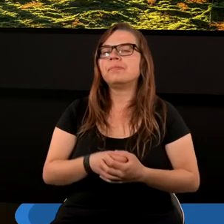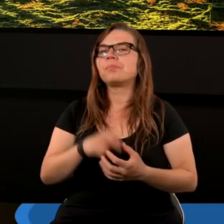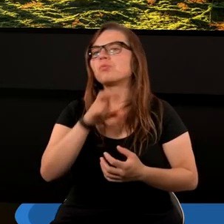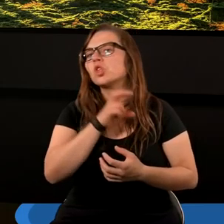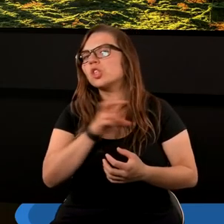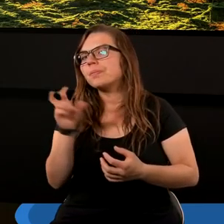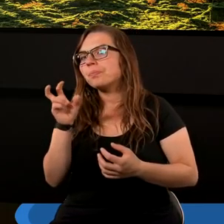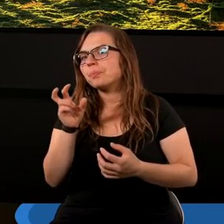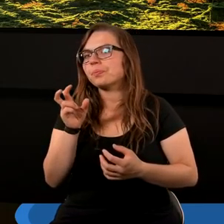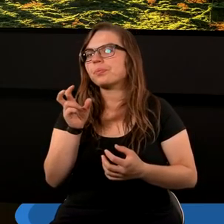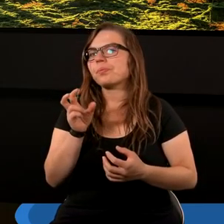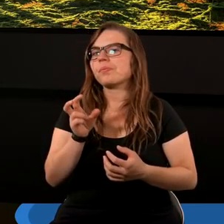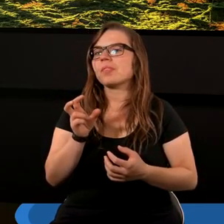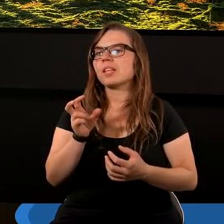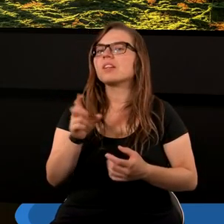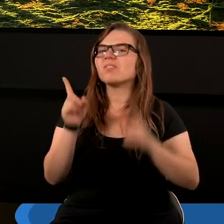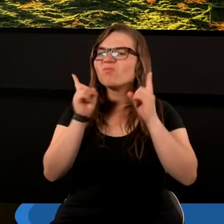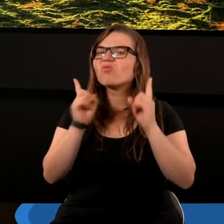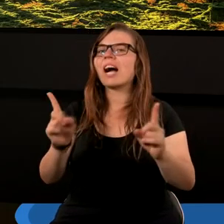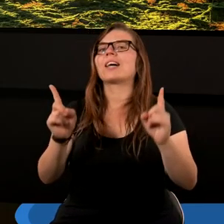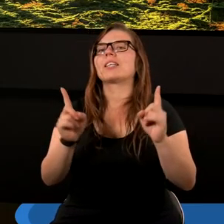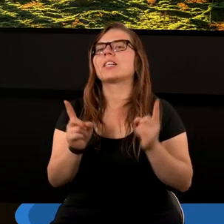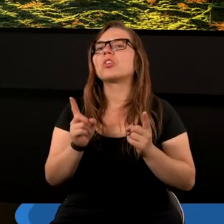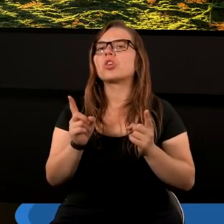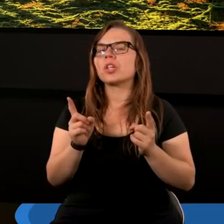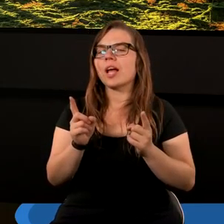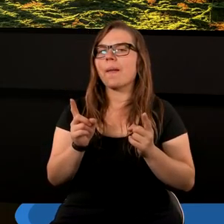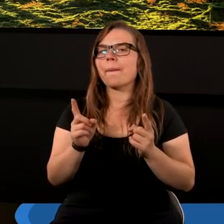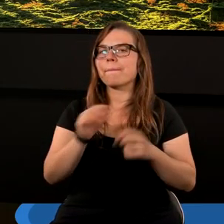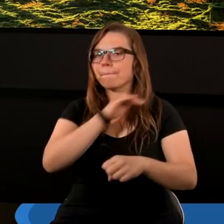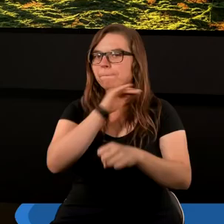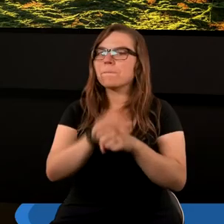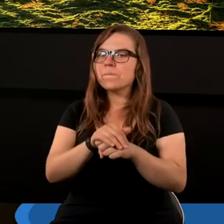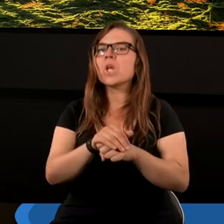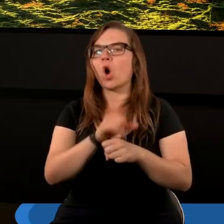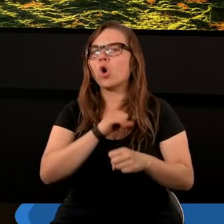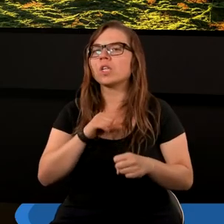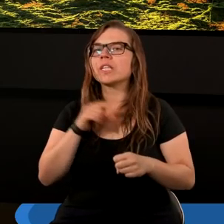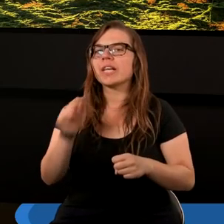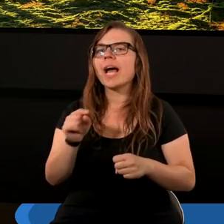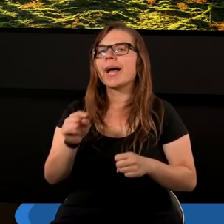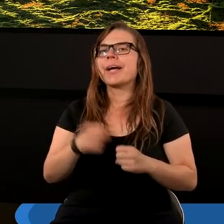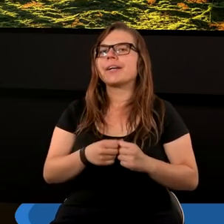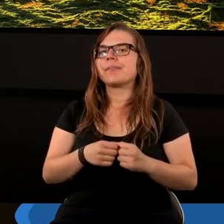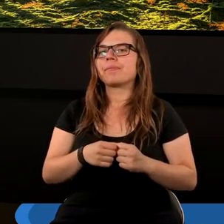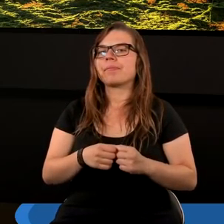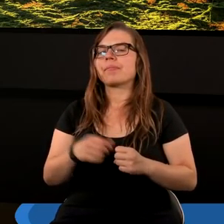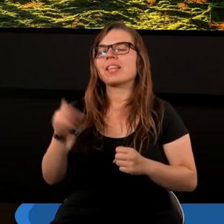rzeczywiście zgodzić się z